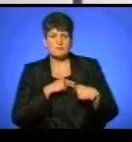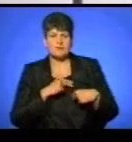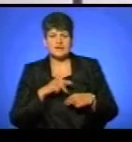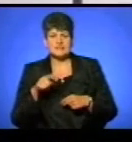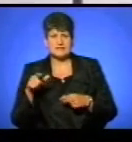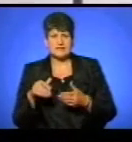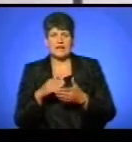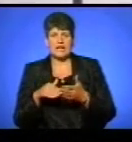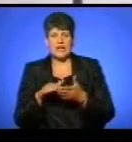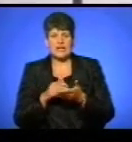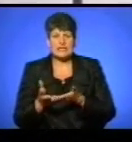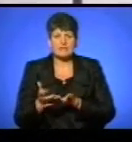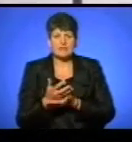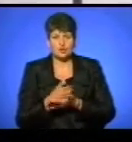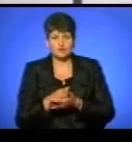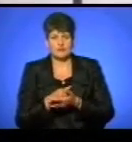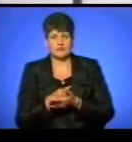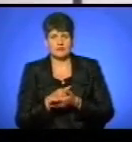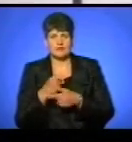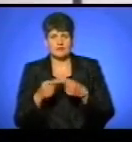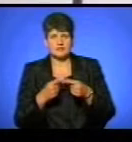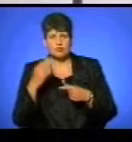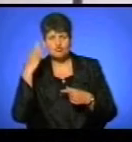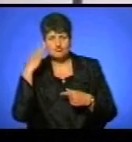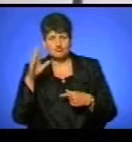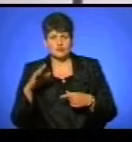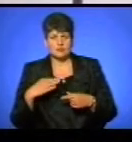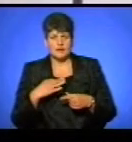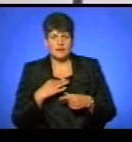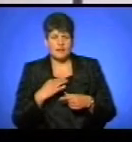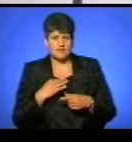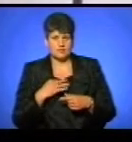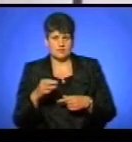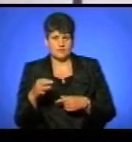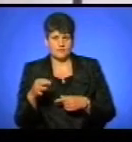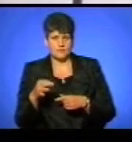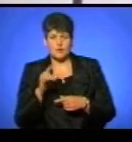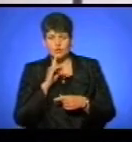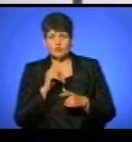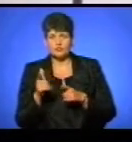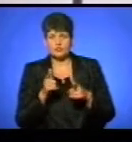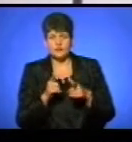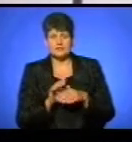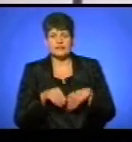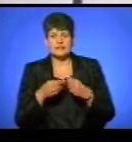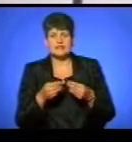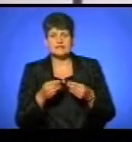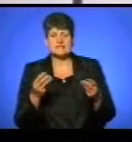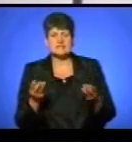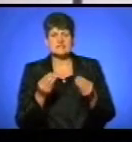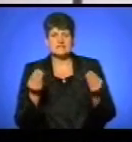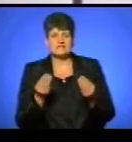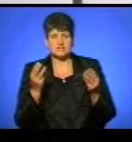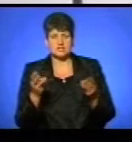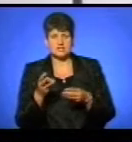ліквідовують наслідки чужої халатності на ставку. Допоки ми готували цей сюжет, у редакцію новин надіслали свіже відео. Олексій